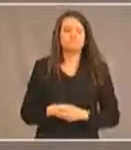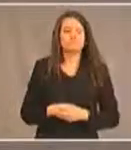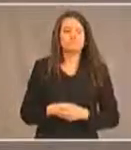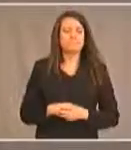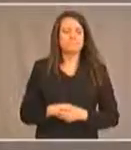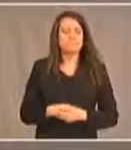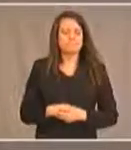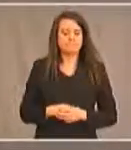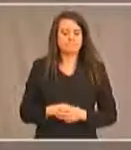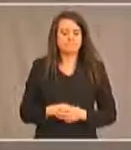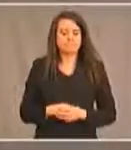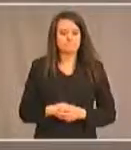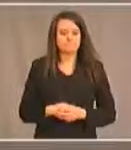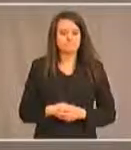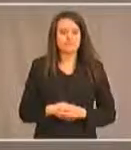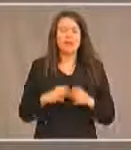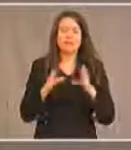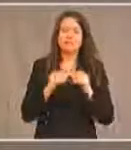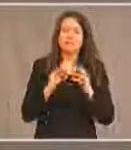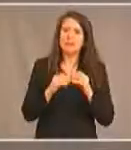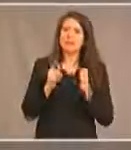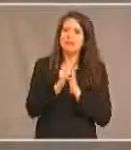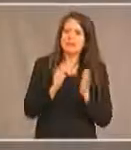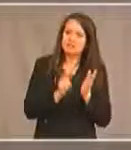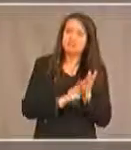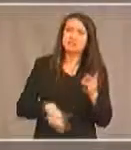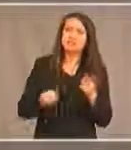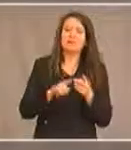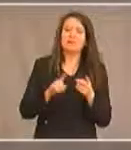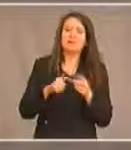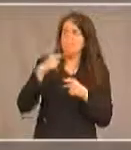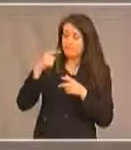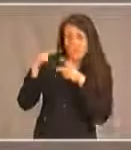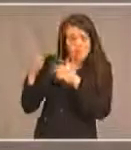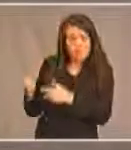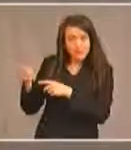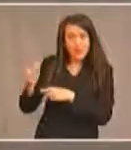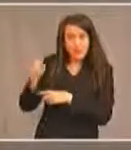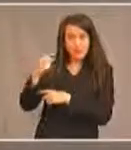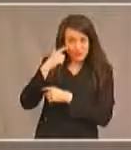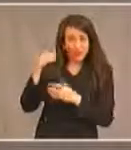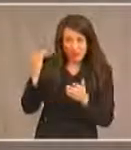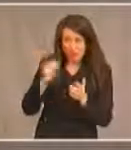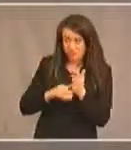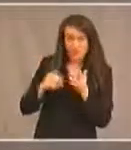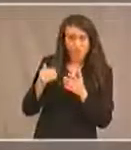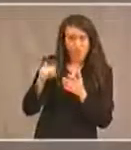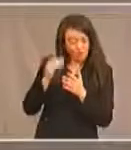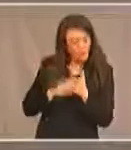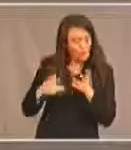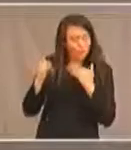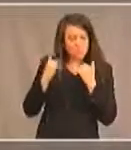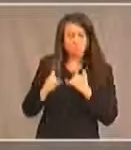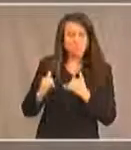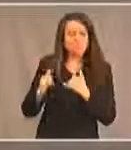les assemblées législatives et même notre parlement notre gouvernement continue